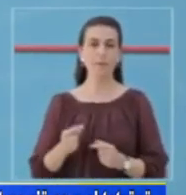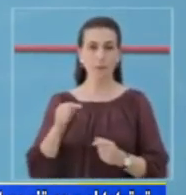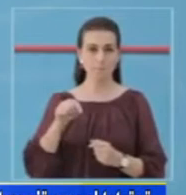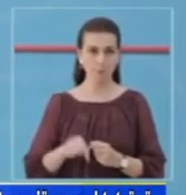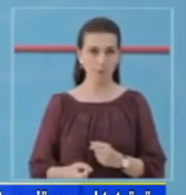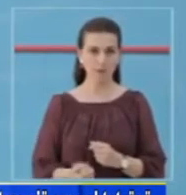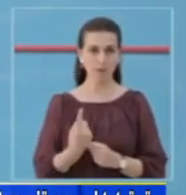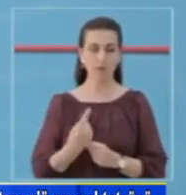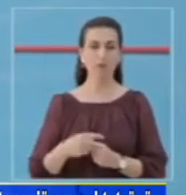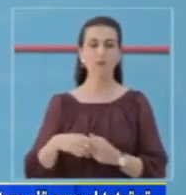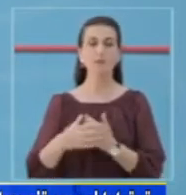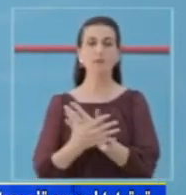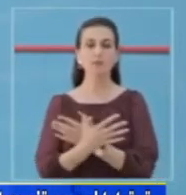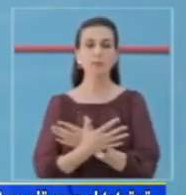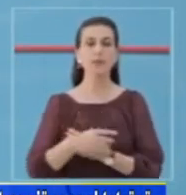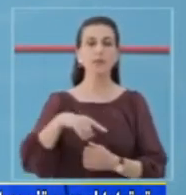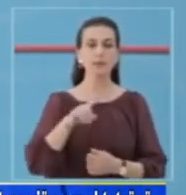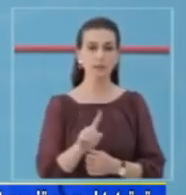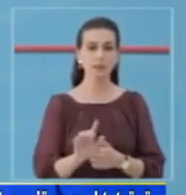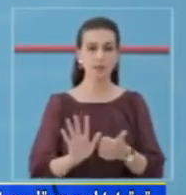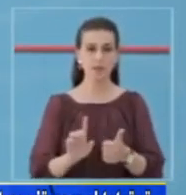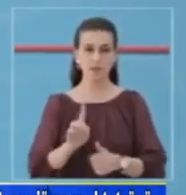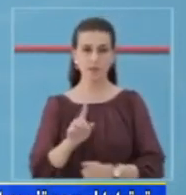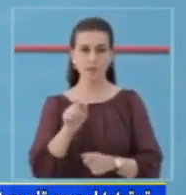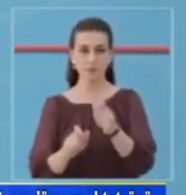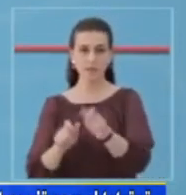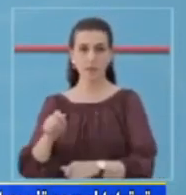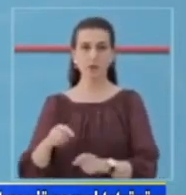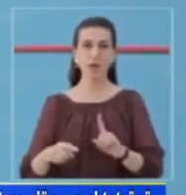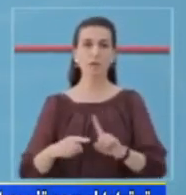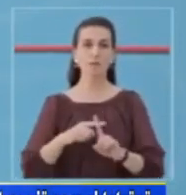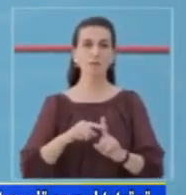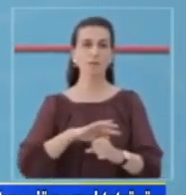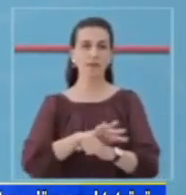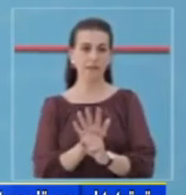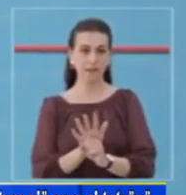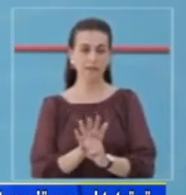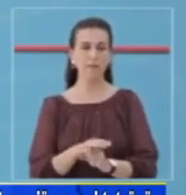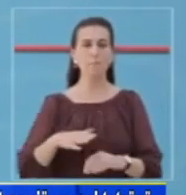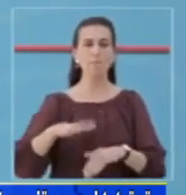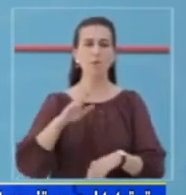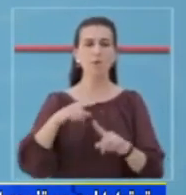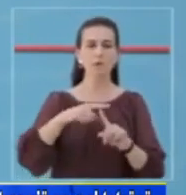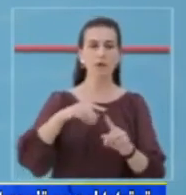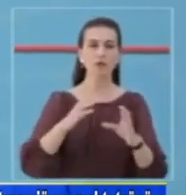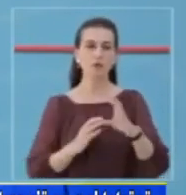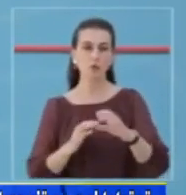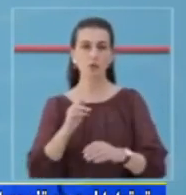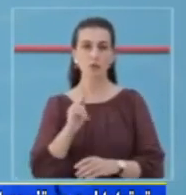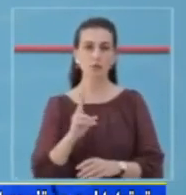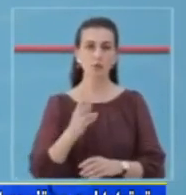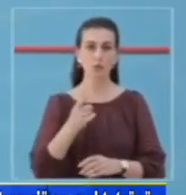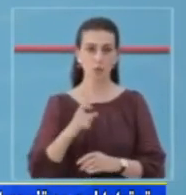Aktualisht në vënd janë 161 persona aktiv me COVID-19, kryesisht në Tiran, Shkoder,